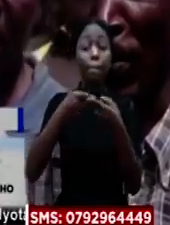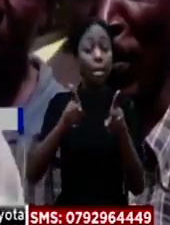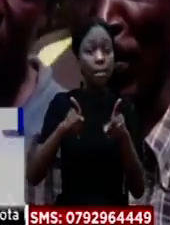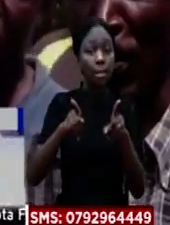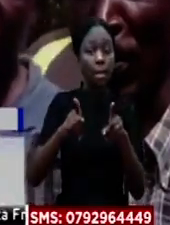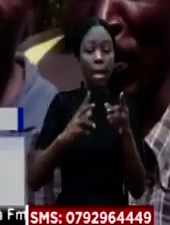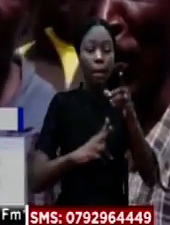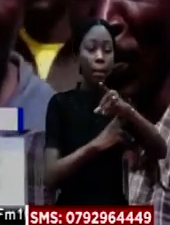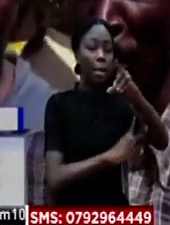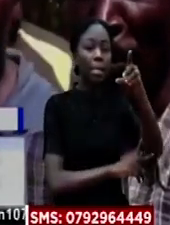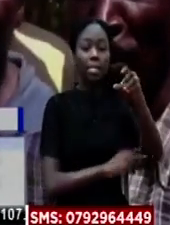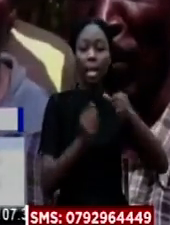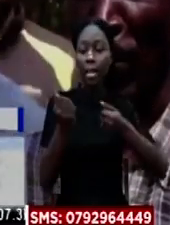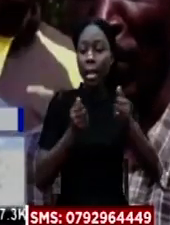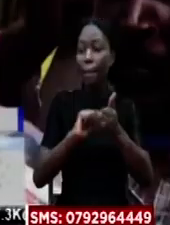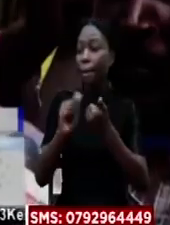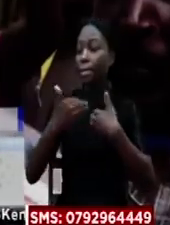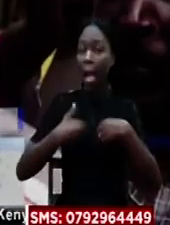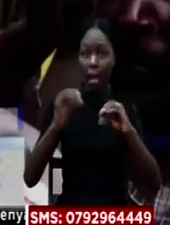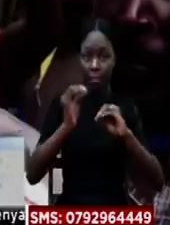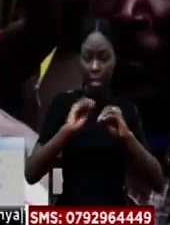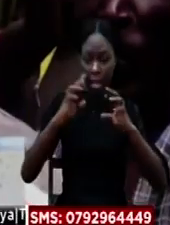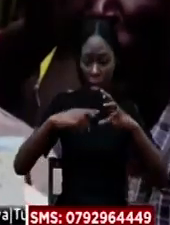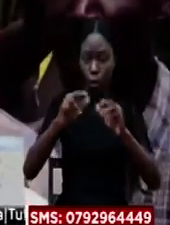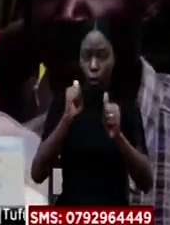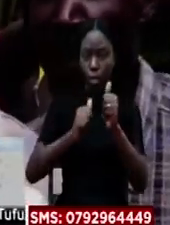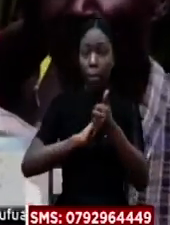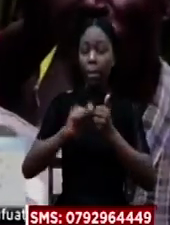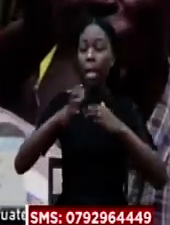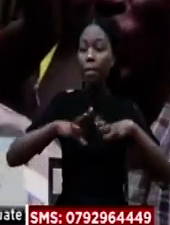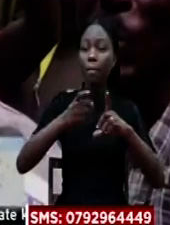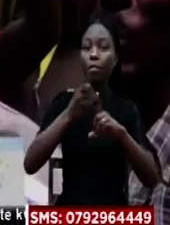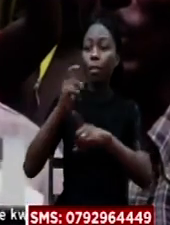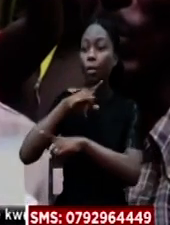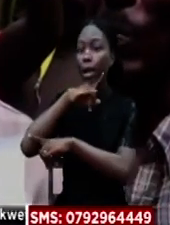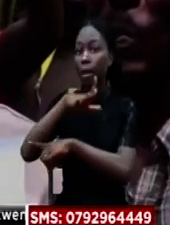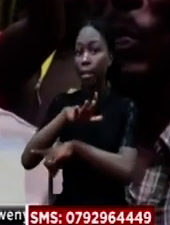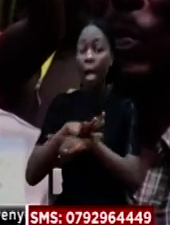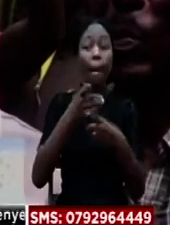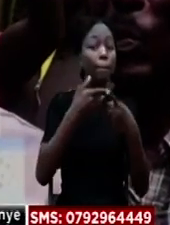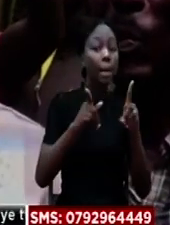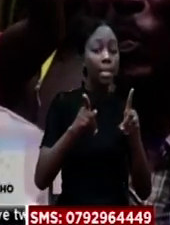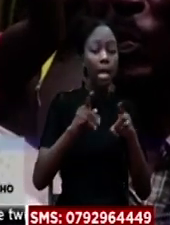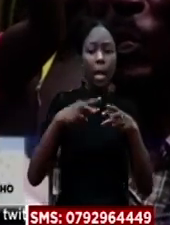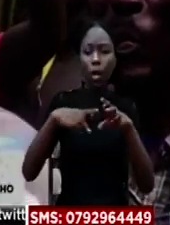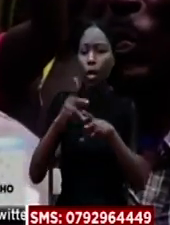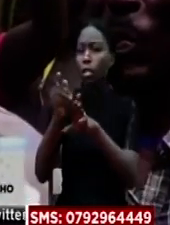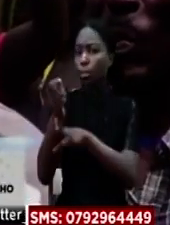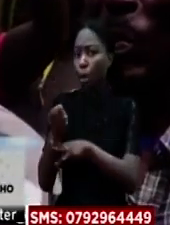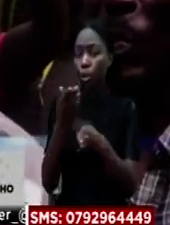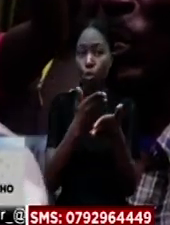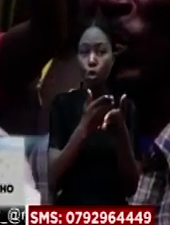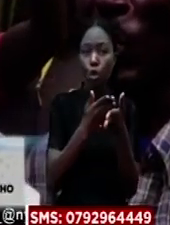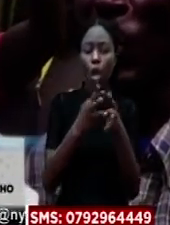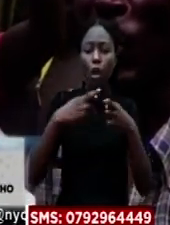daracha ya magari kupita Hii ni barabara inapitiza hata watu kutoka Uganda Lakini ni kabarabara kadoko tu